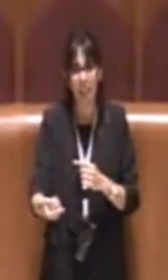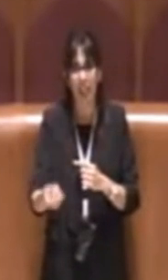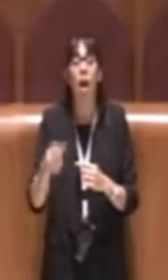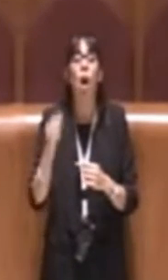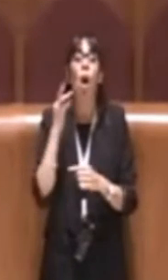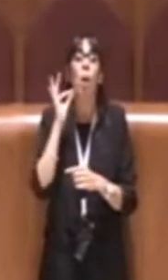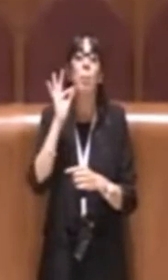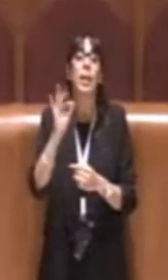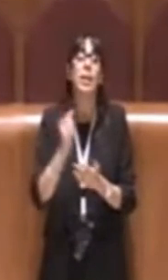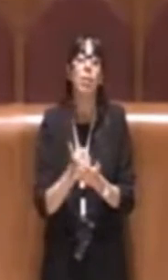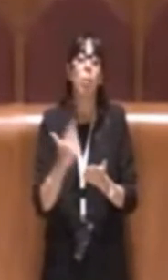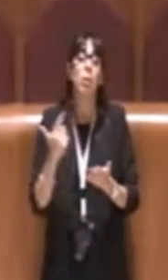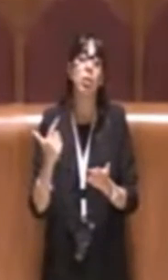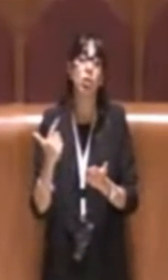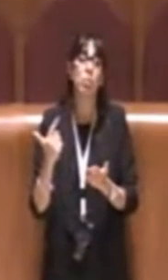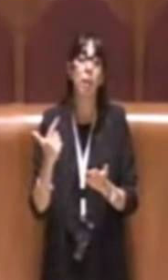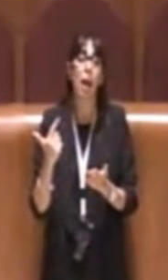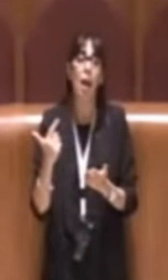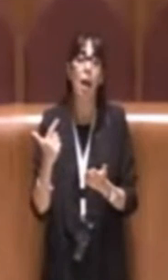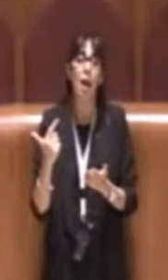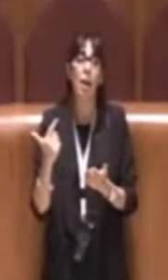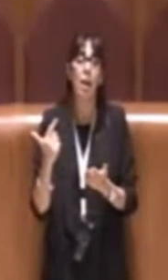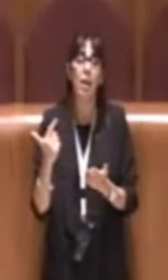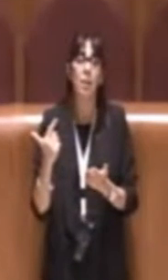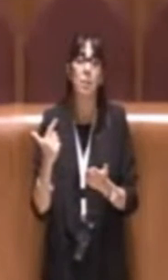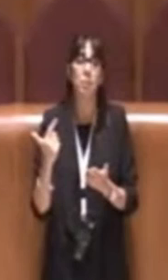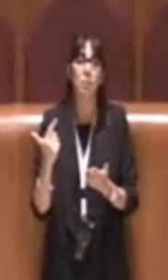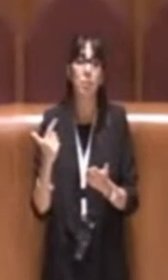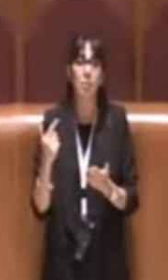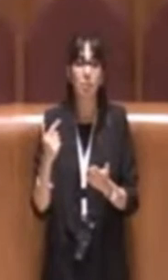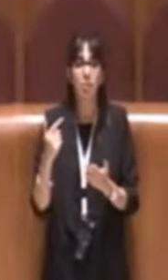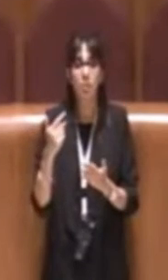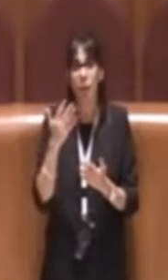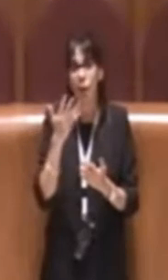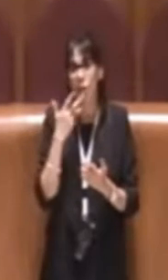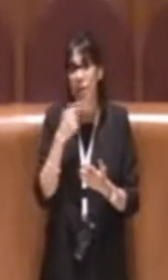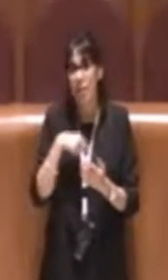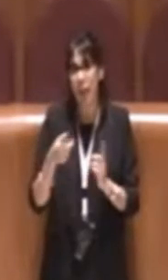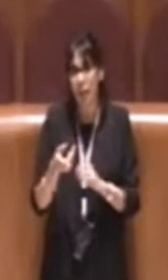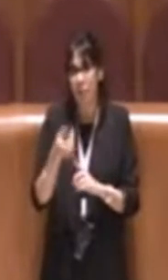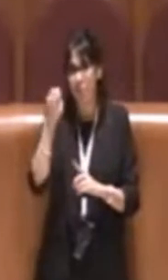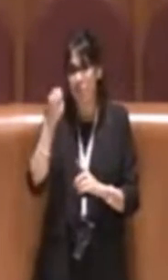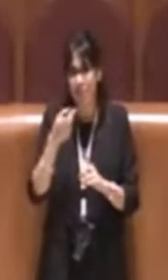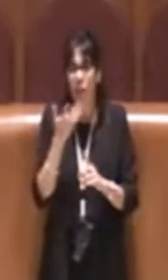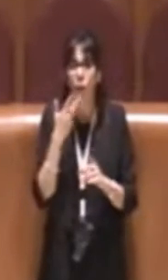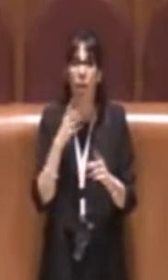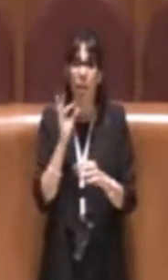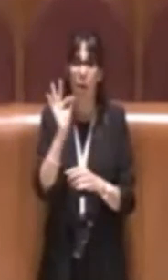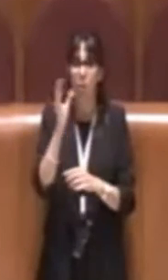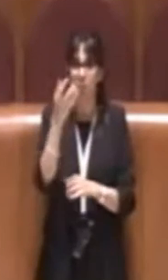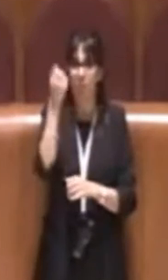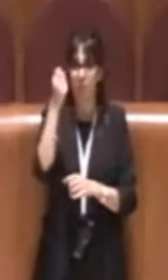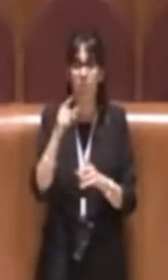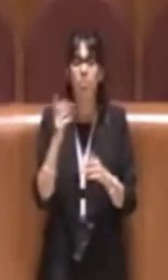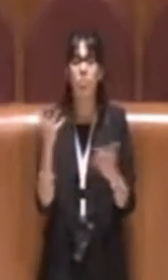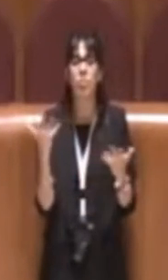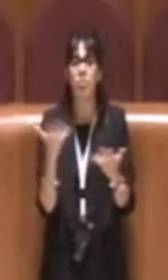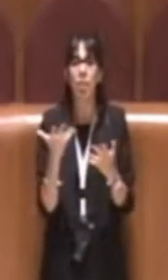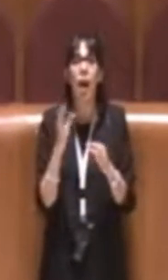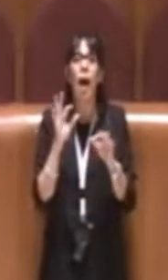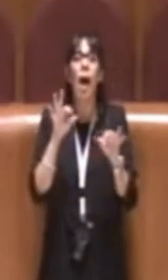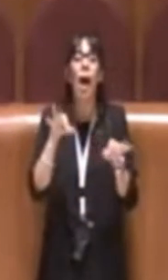principale che noi vogliamo cogliere e raggiungere è quello di arrivare all